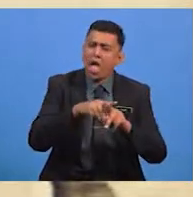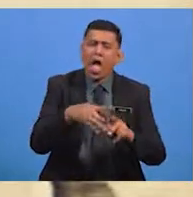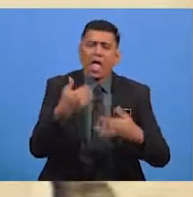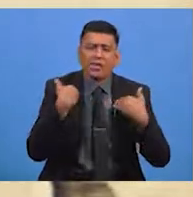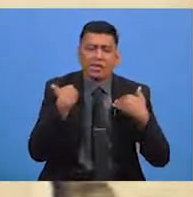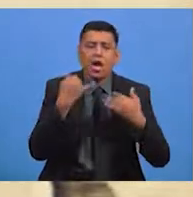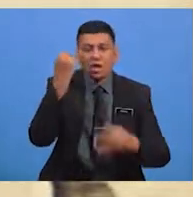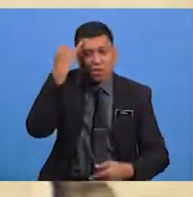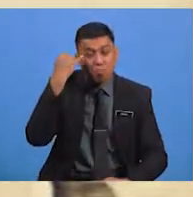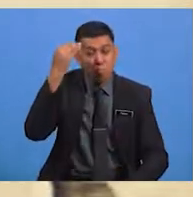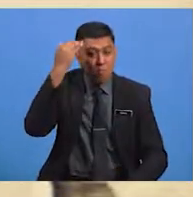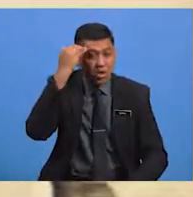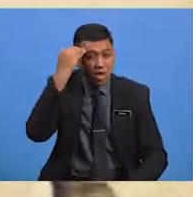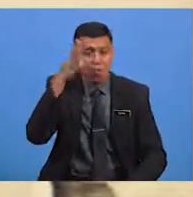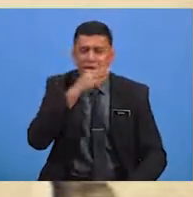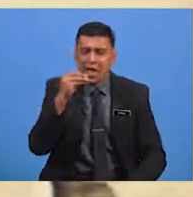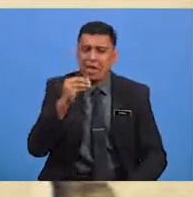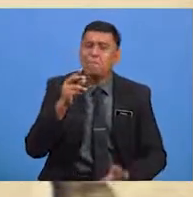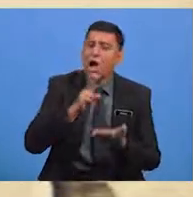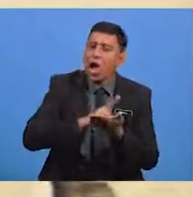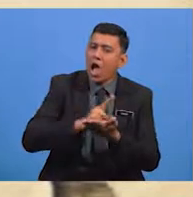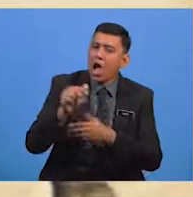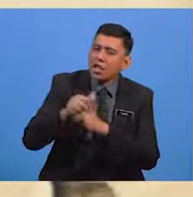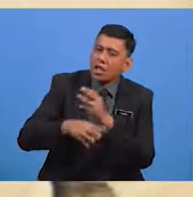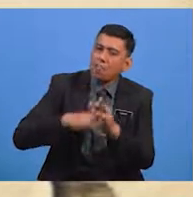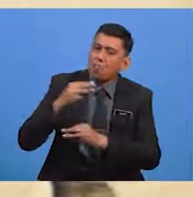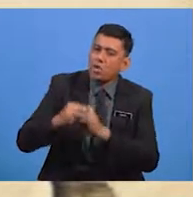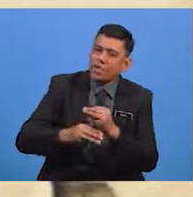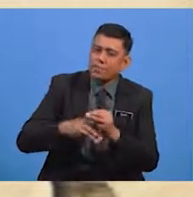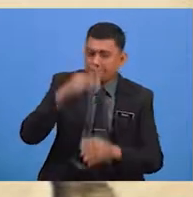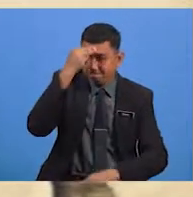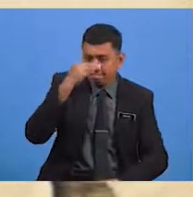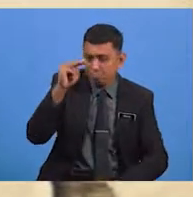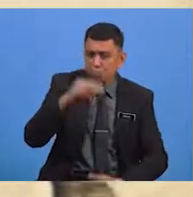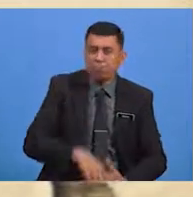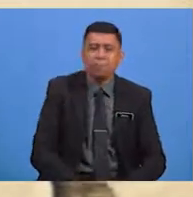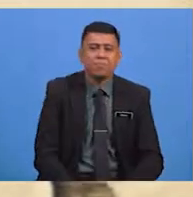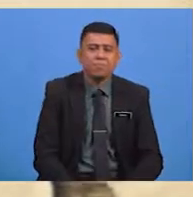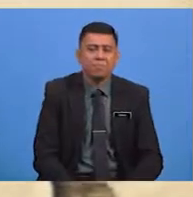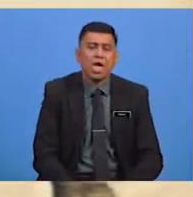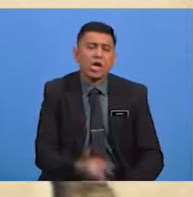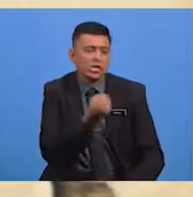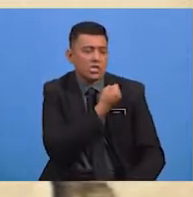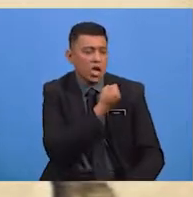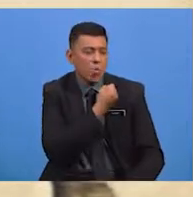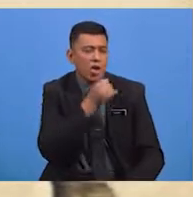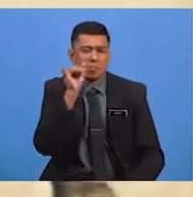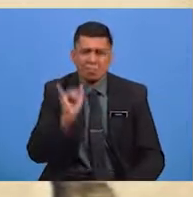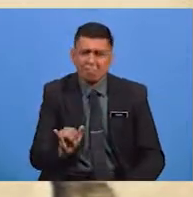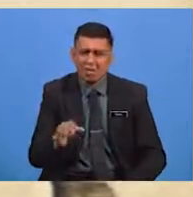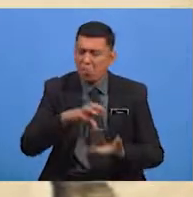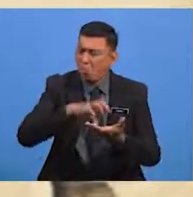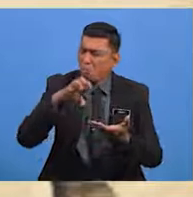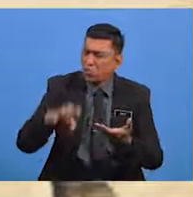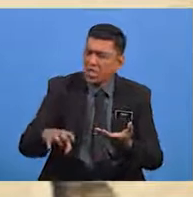Pengetahuan Dan Berakhlak Mulia Persoalan Kedua Ialah Kekecewaan Yang